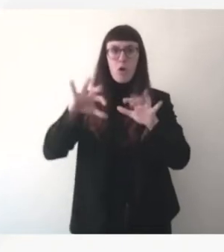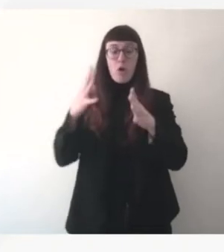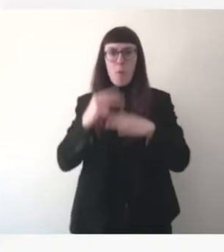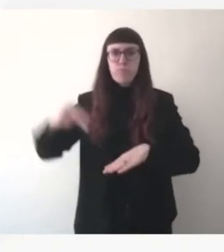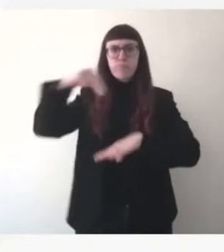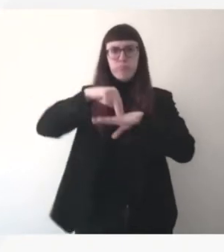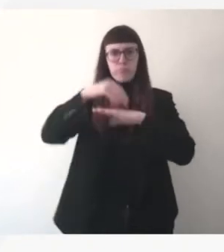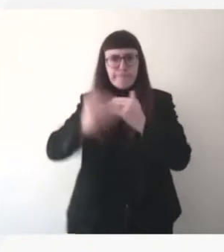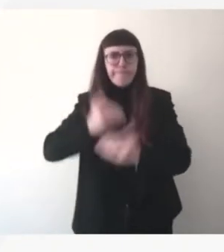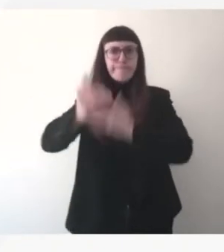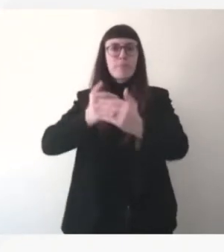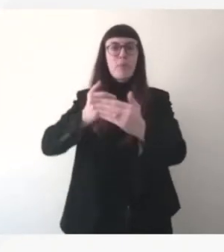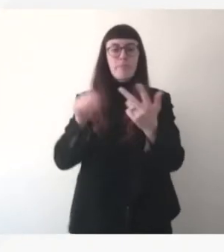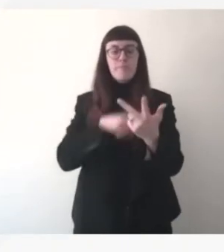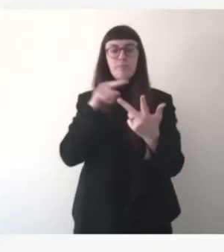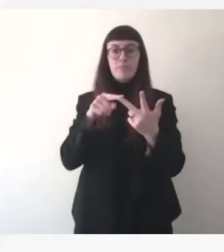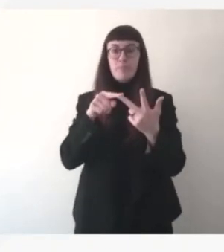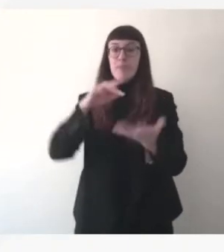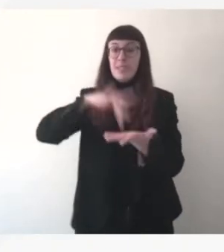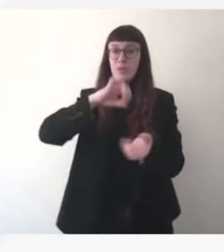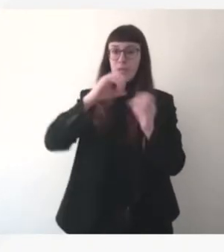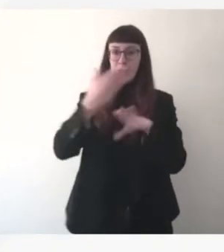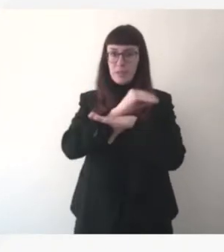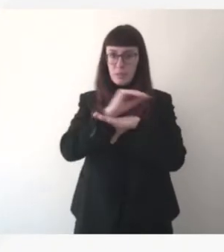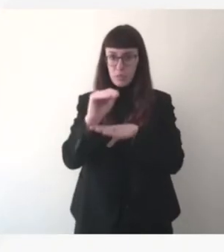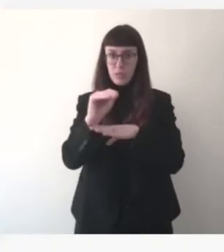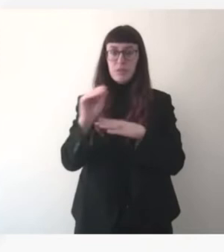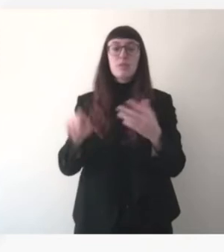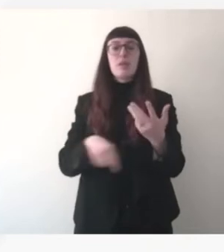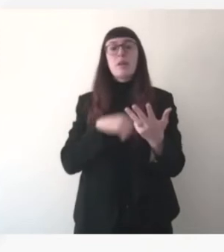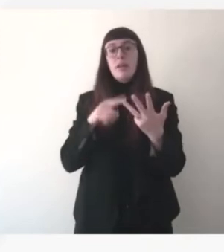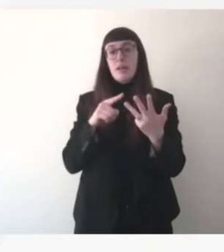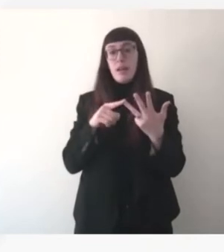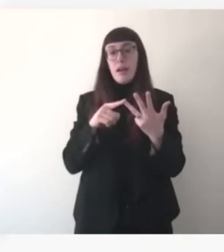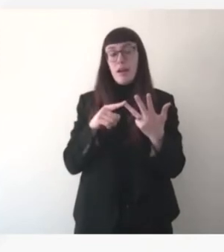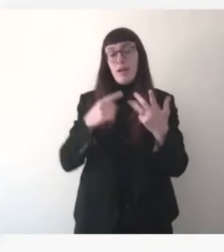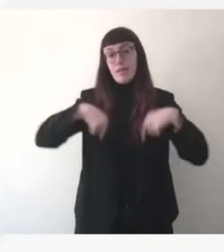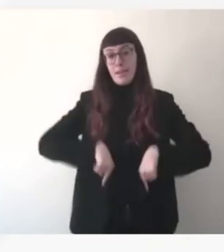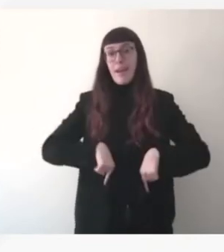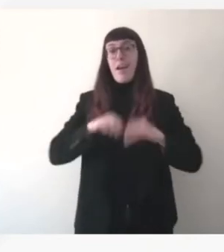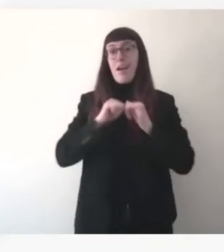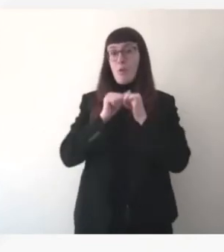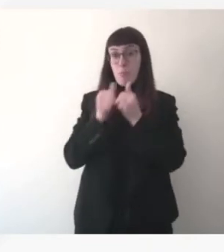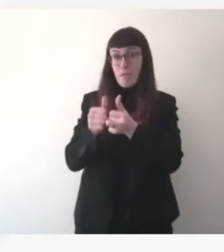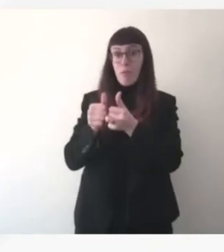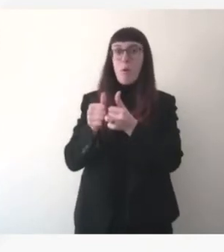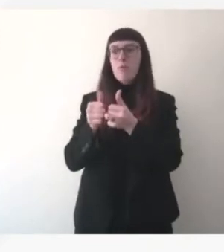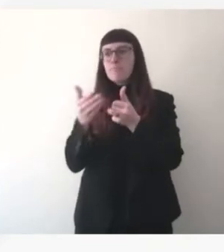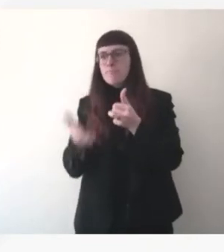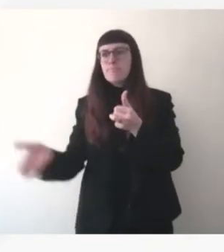ainsi que de l'accompagnement de l'aide que nous pouvons fournir à nos amis ukrainiens. Nous avons eu